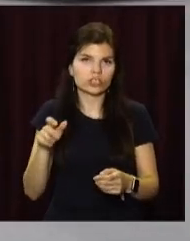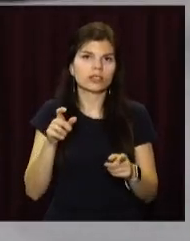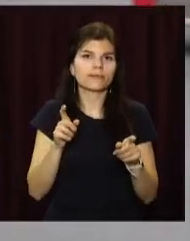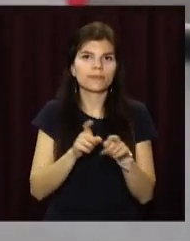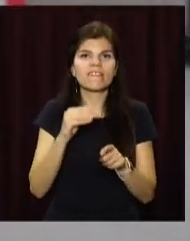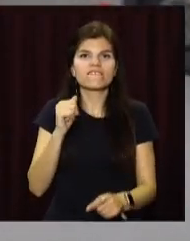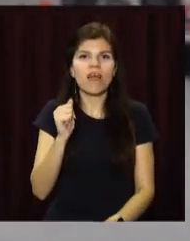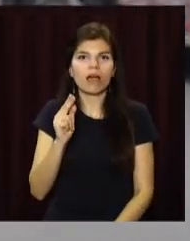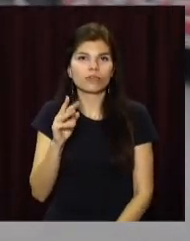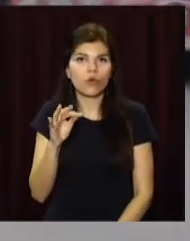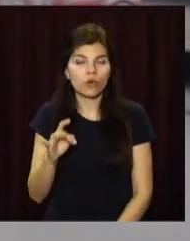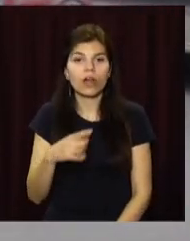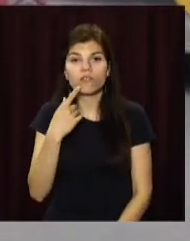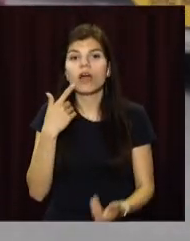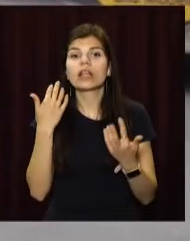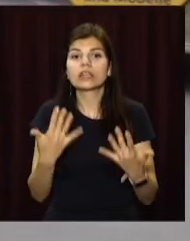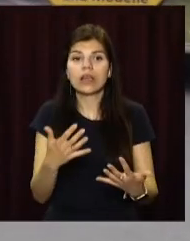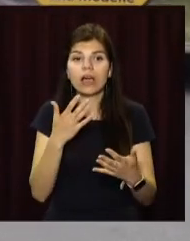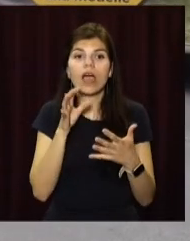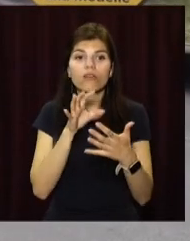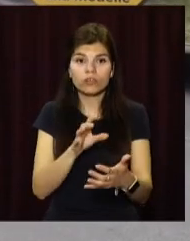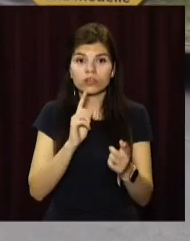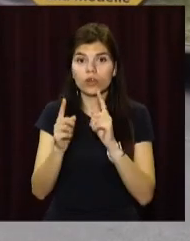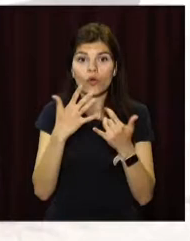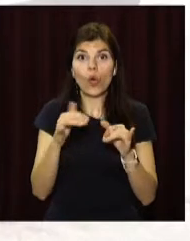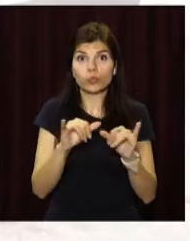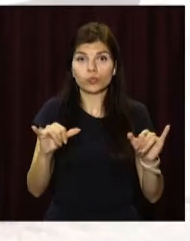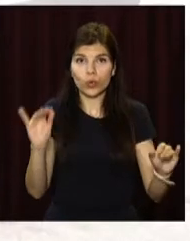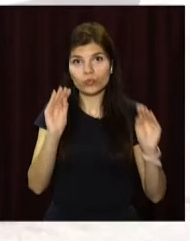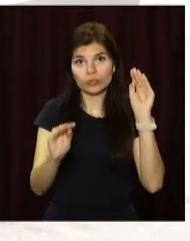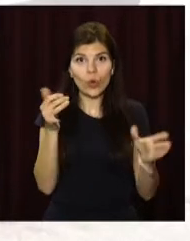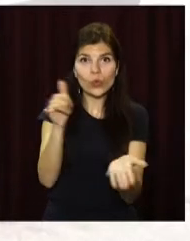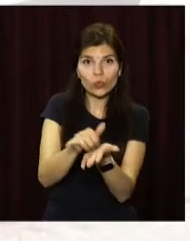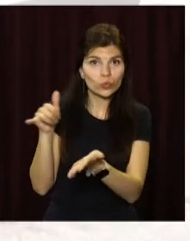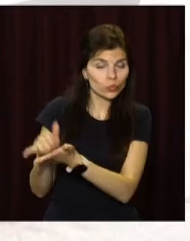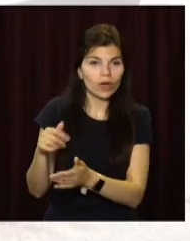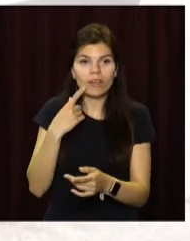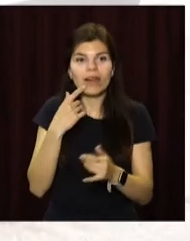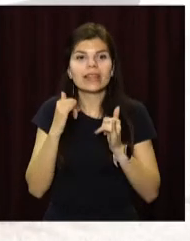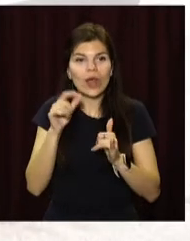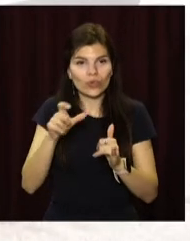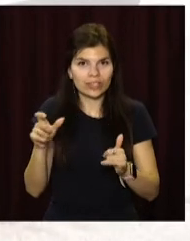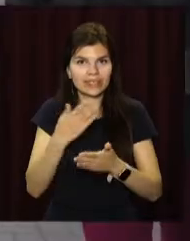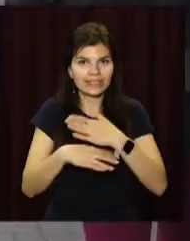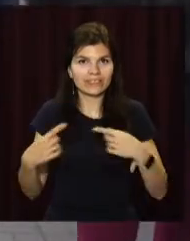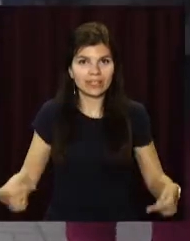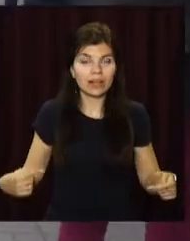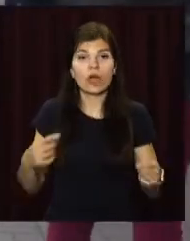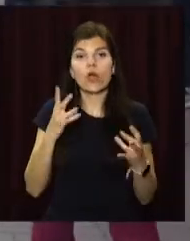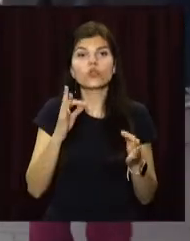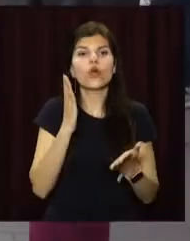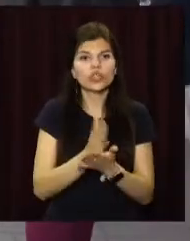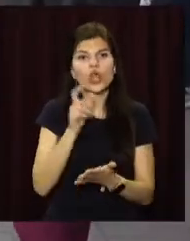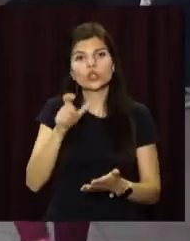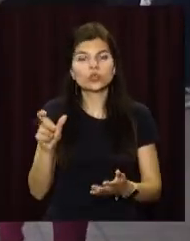маршруток, обладнаних пандусами у Кам'янському курсує все більше, кажуть у профільному управлінні міськради. Однак залишається ще людський